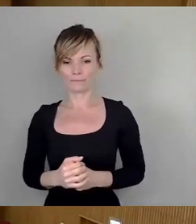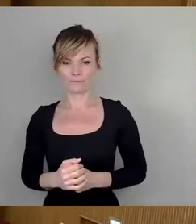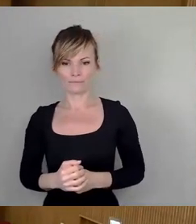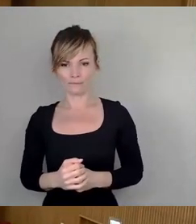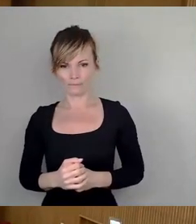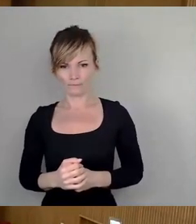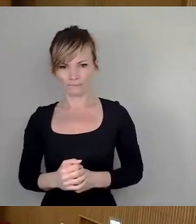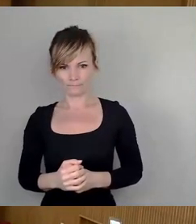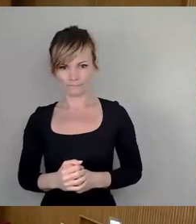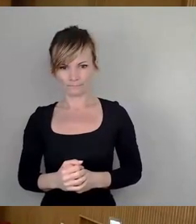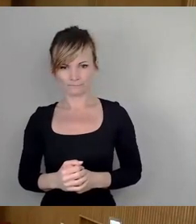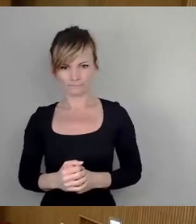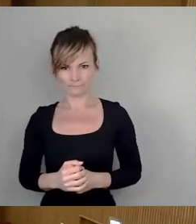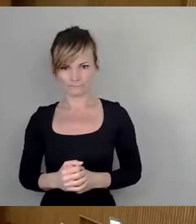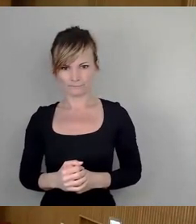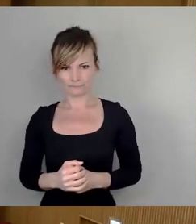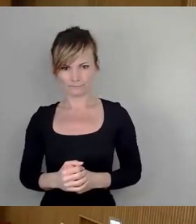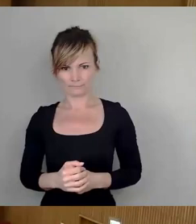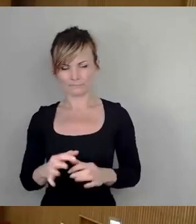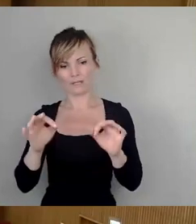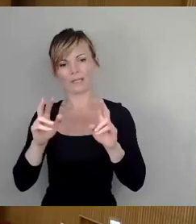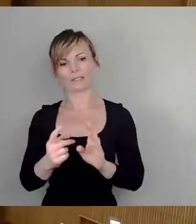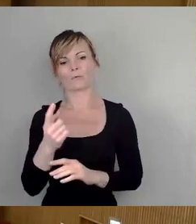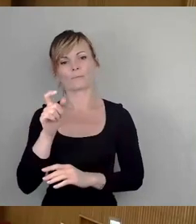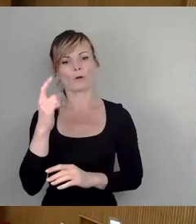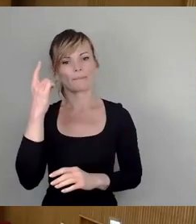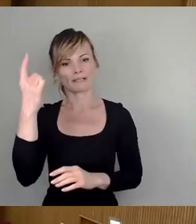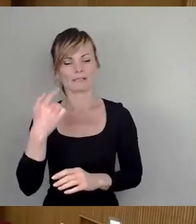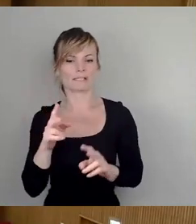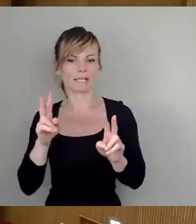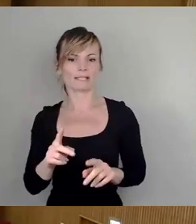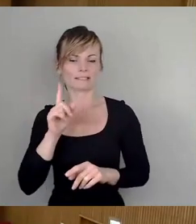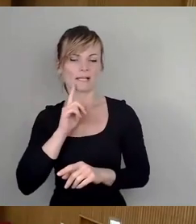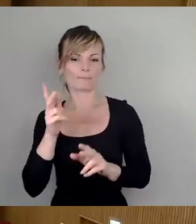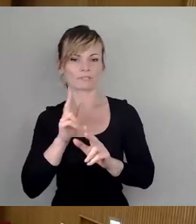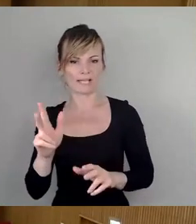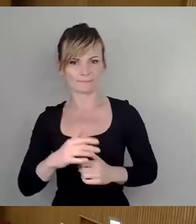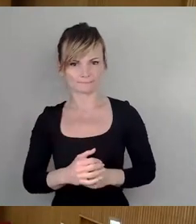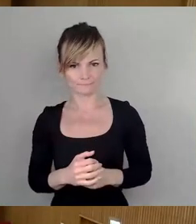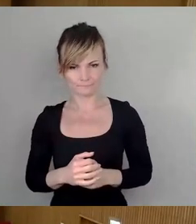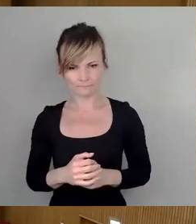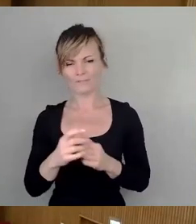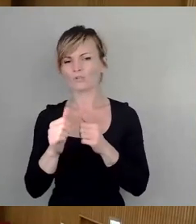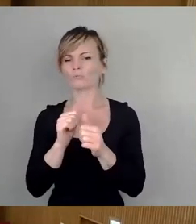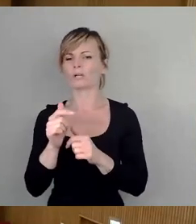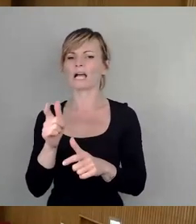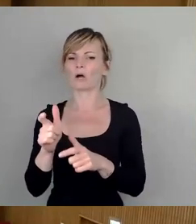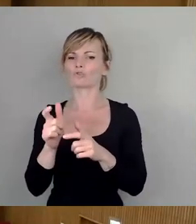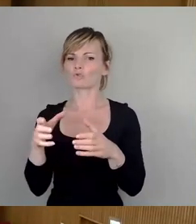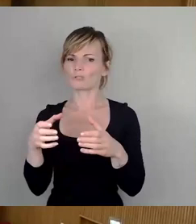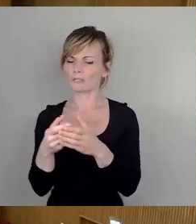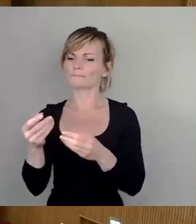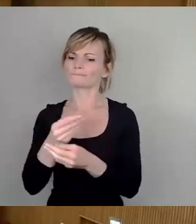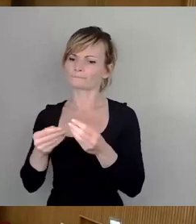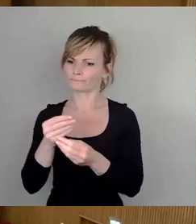Sehr geehrter Herr Oberbürgermeister, meine sehr geehrten Damen und Herren, Herr Spurtausschuss, nachdem umfangreich das Bäder-Konzept vorgestellt